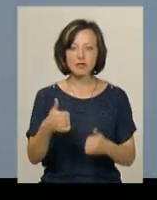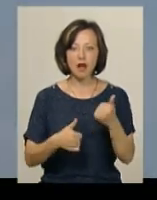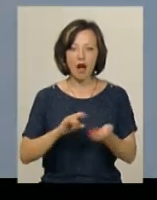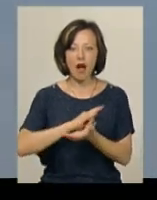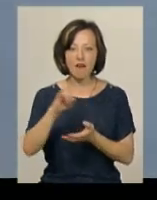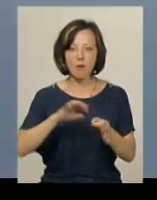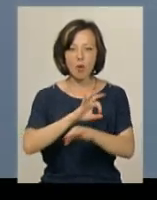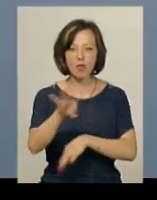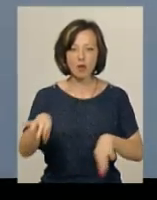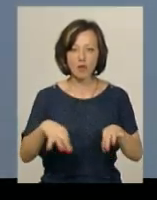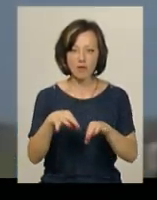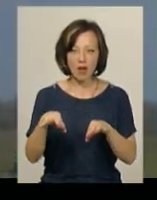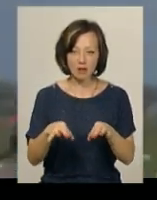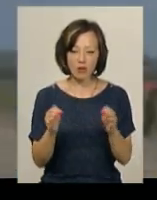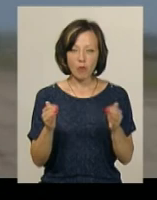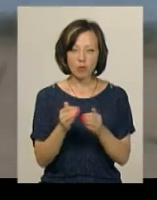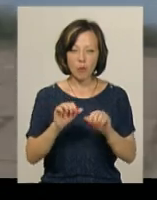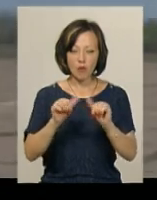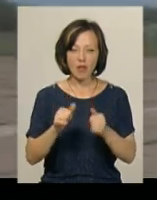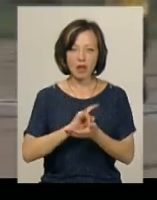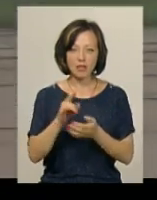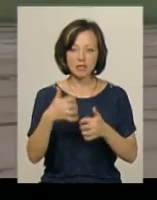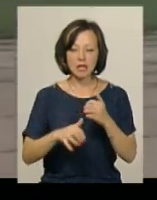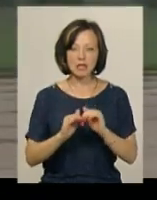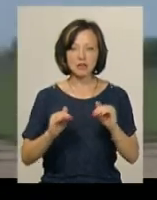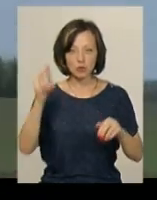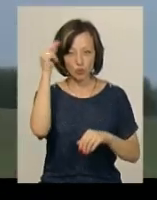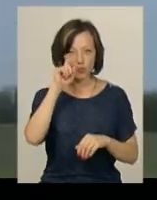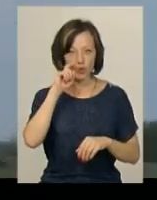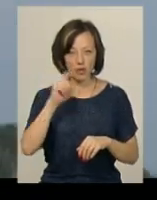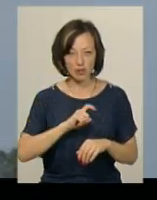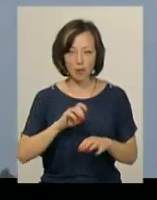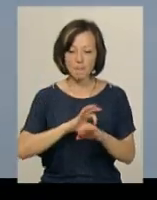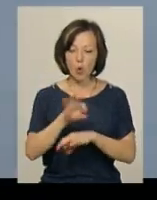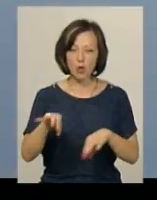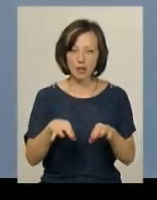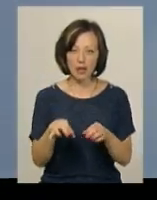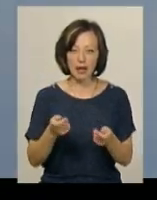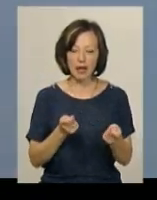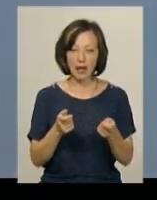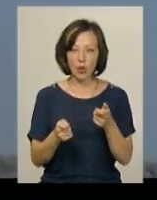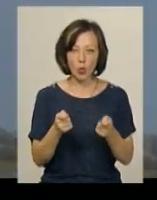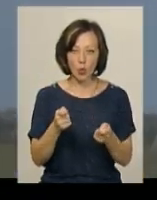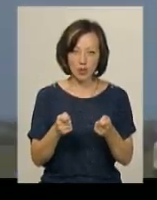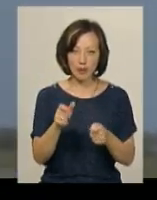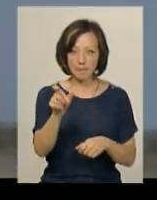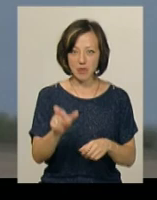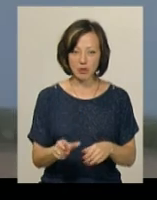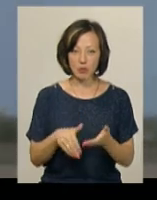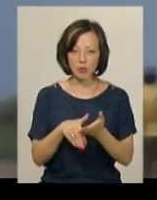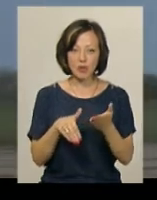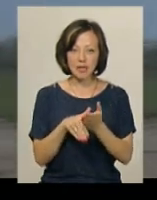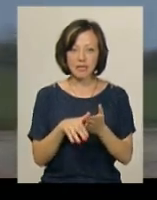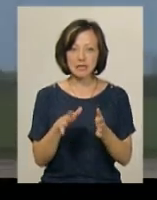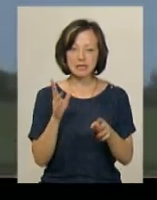Володимир Паламар, Поділля Центр. Серед школярів в Україні, тобто модели, якими керують пілоти за допомогою сталевих